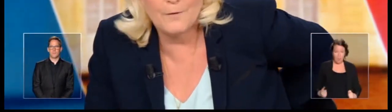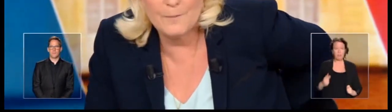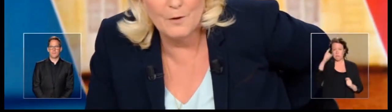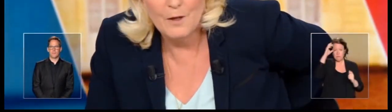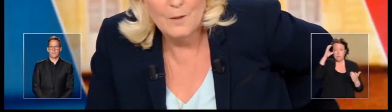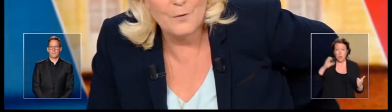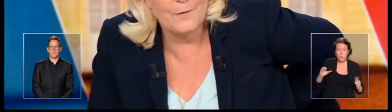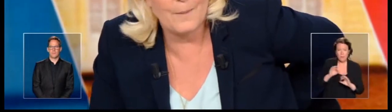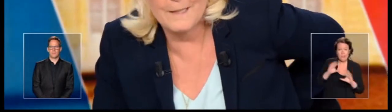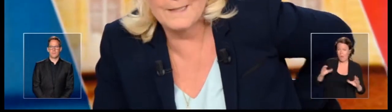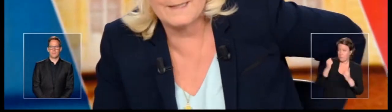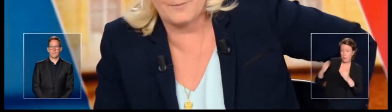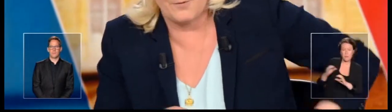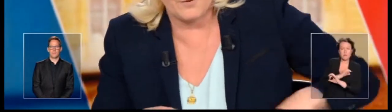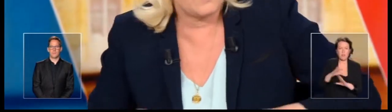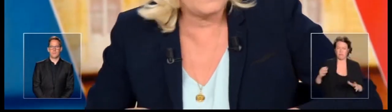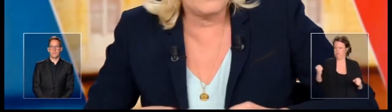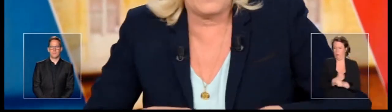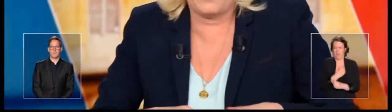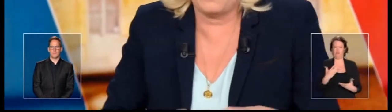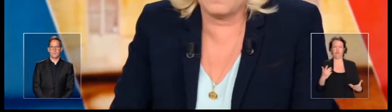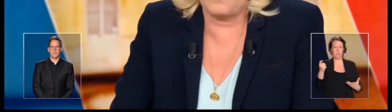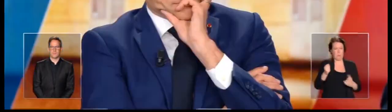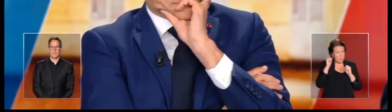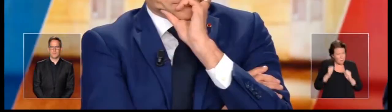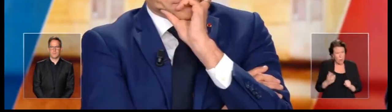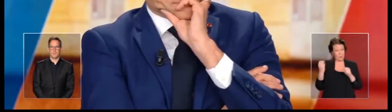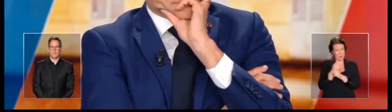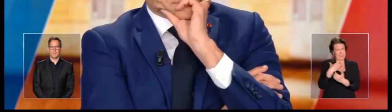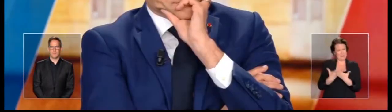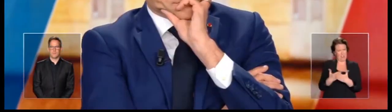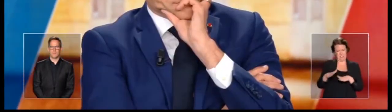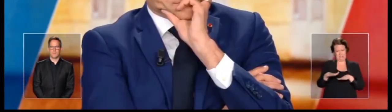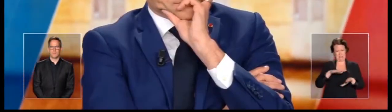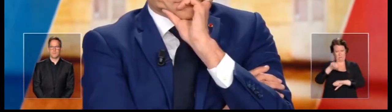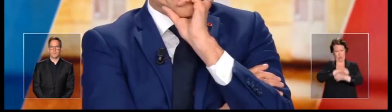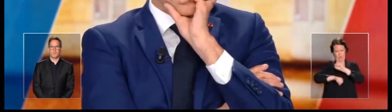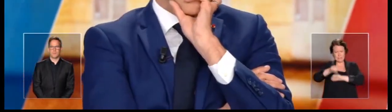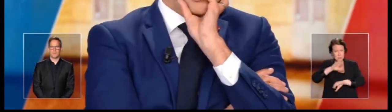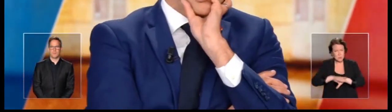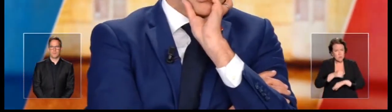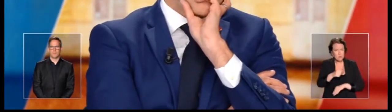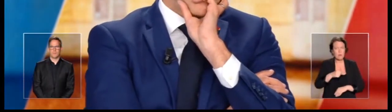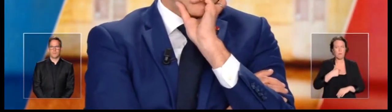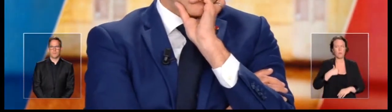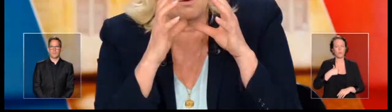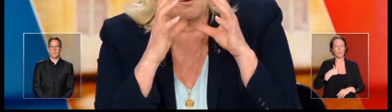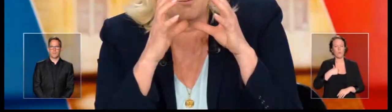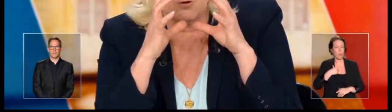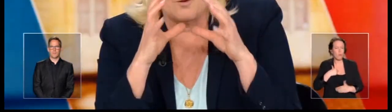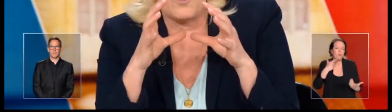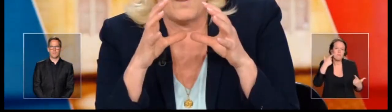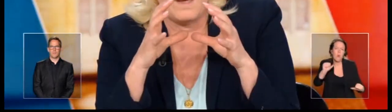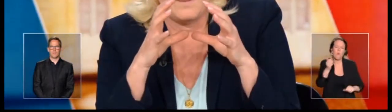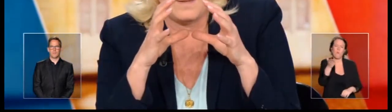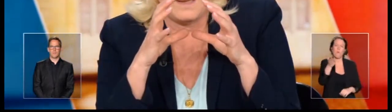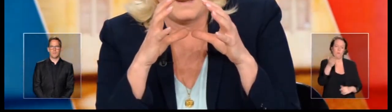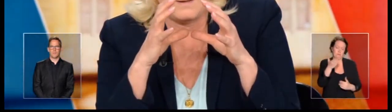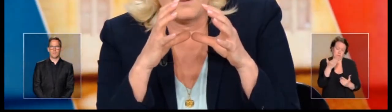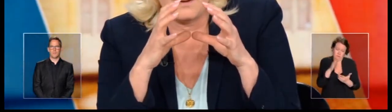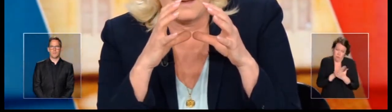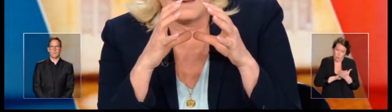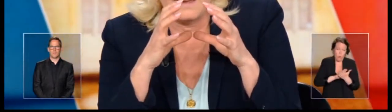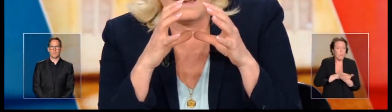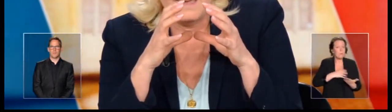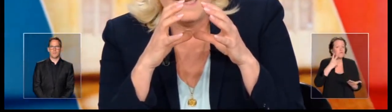auriez donc parfaitement pu faire passer cette proportionnelle, vous avez fait le choix de ne pas le faire. Moi je crois que le plus gros problème